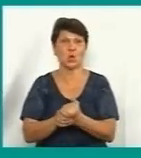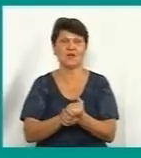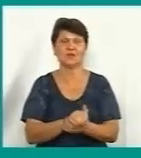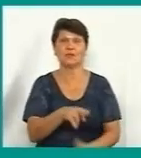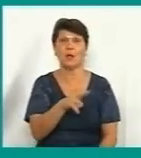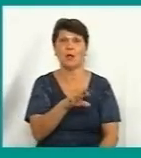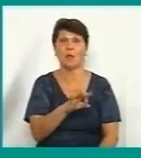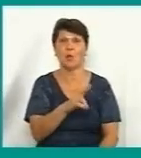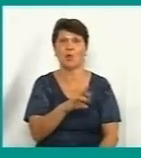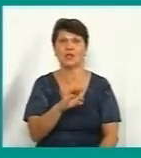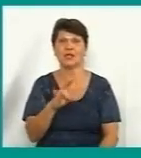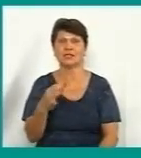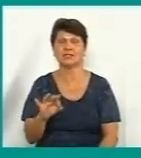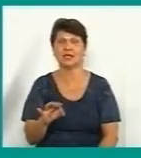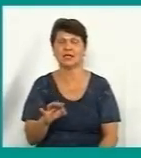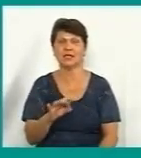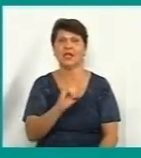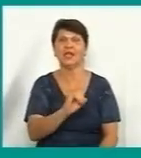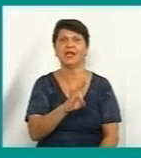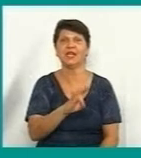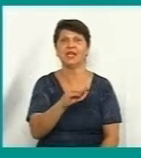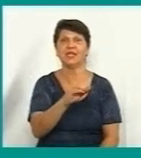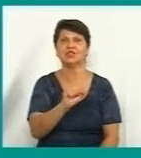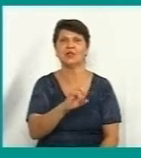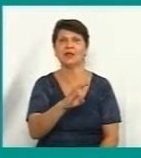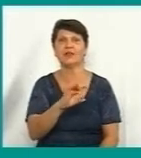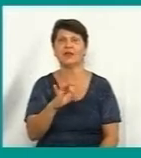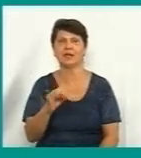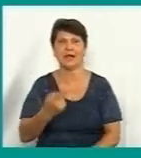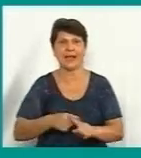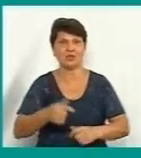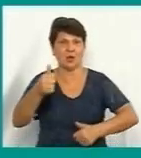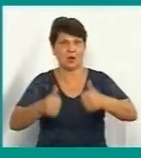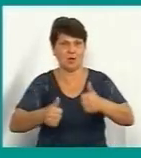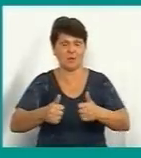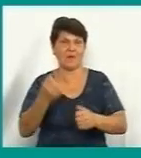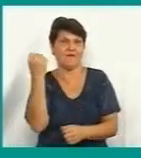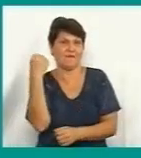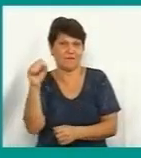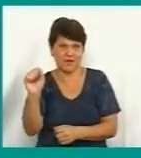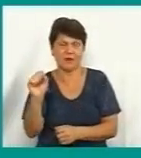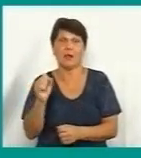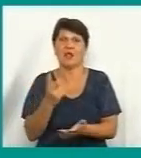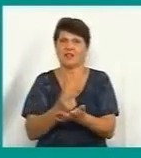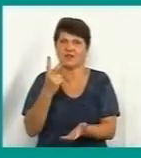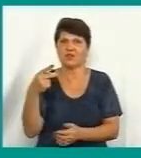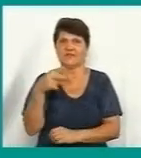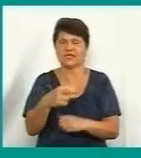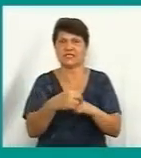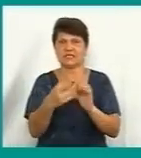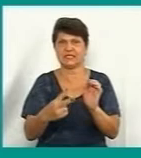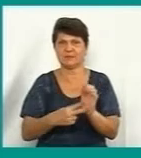будівельний інженіринг – це компанія, котра виграла тендер на будівництво комплексу і двічі проводився тендер 2017